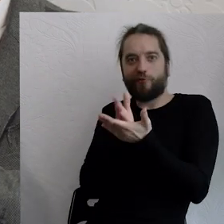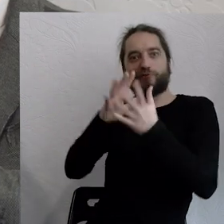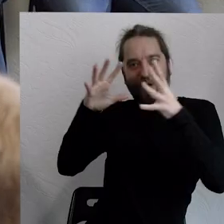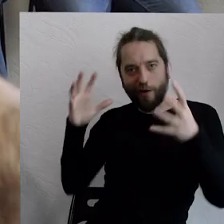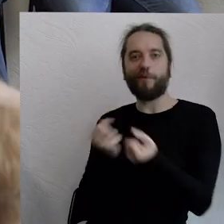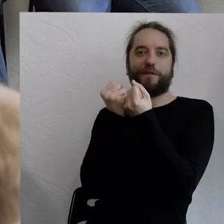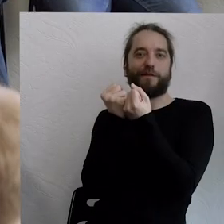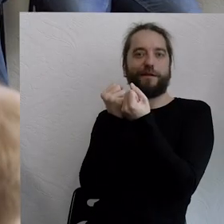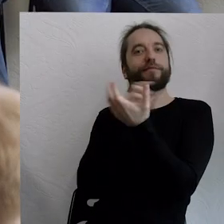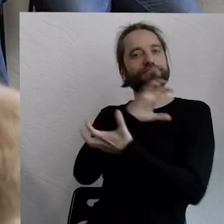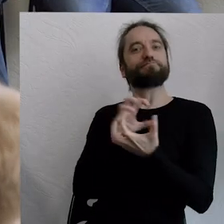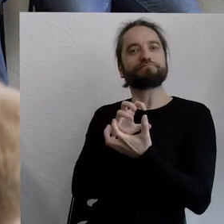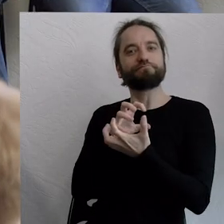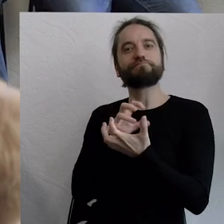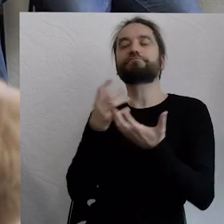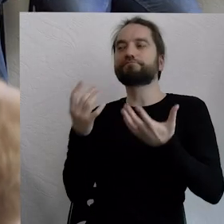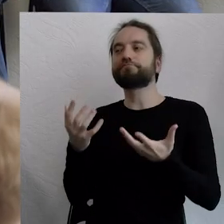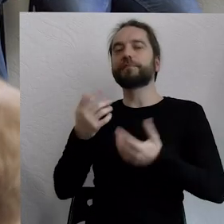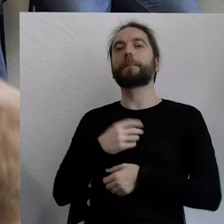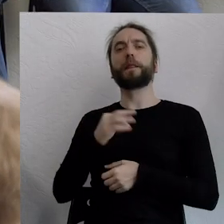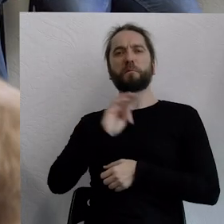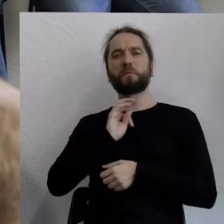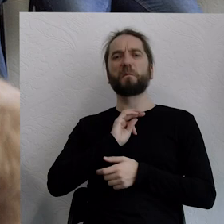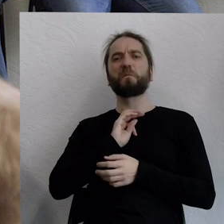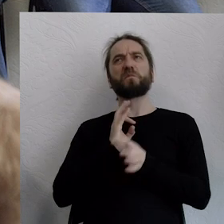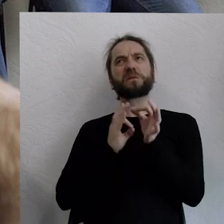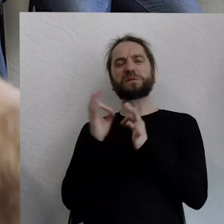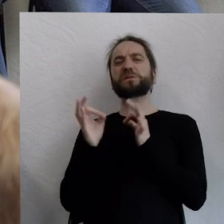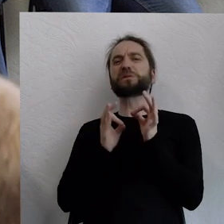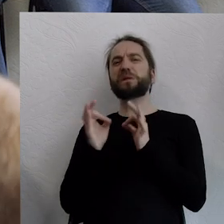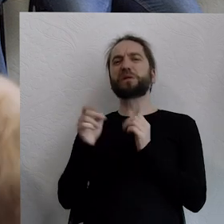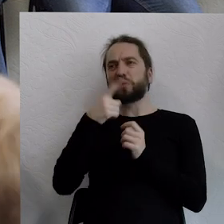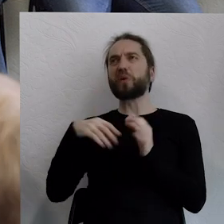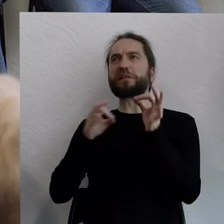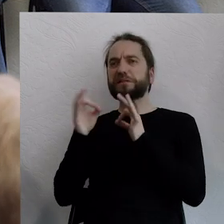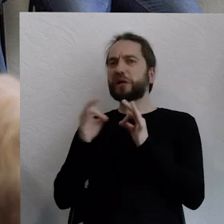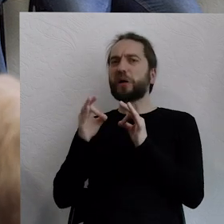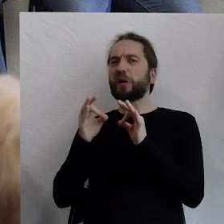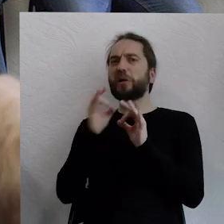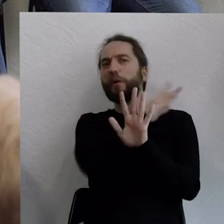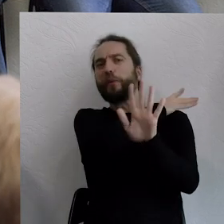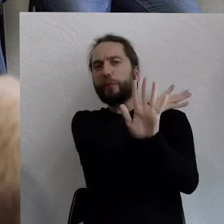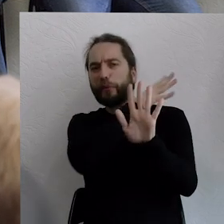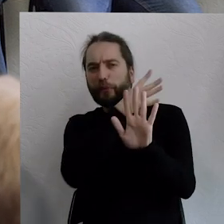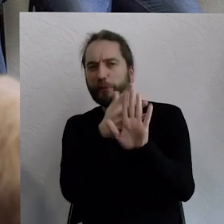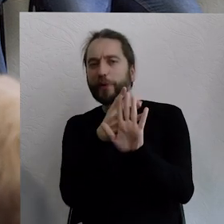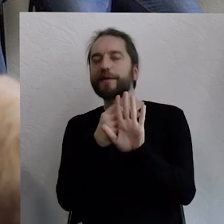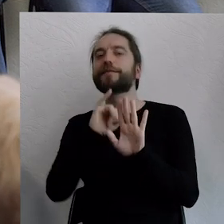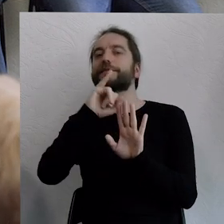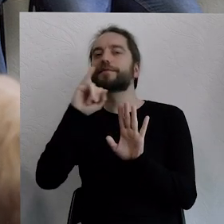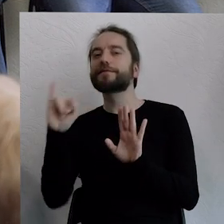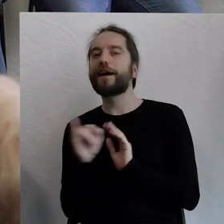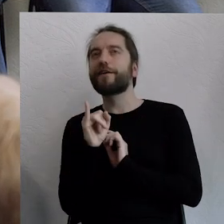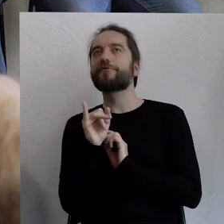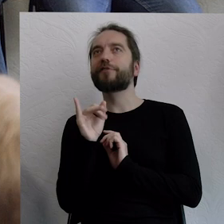dlatego, że no jednak w naszej historii, całej historii jaką chyba znamy dochodzi zawsze do momentu, że ktoś